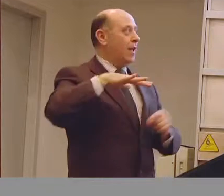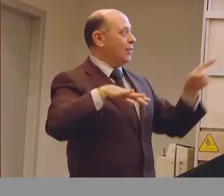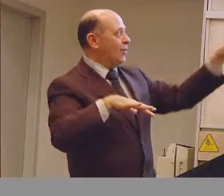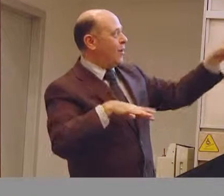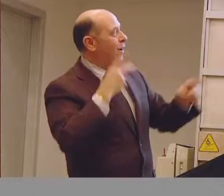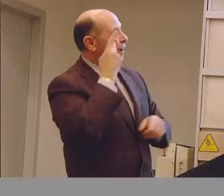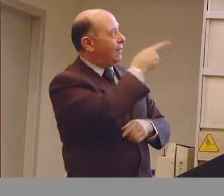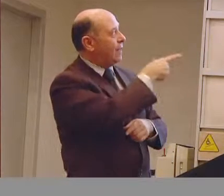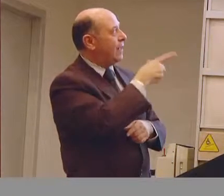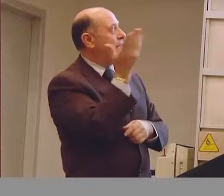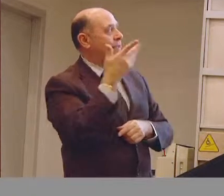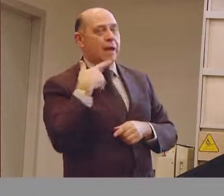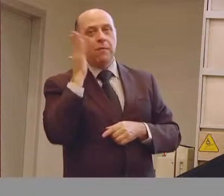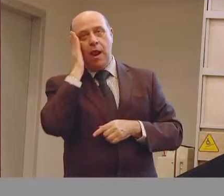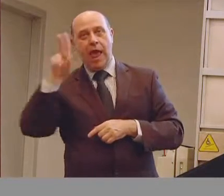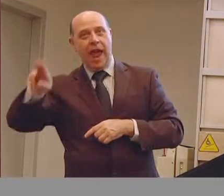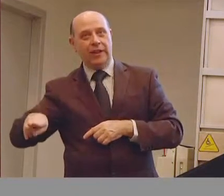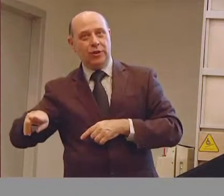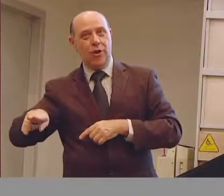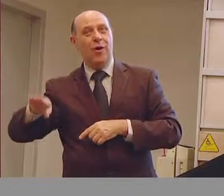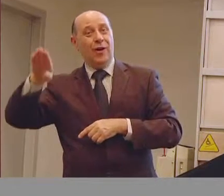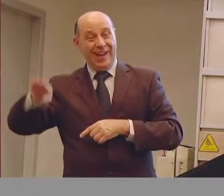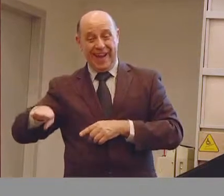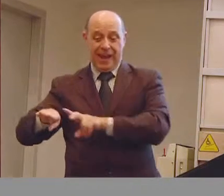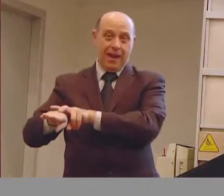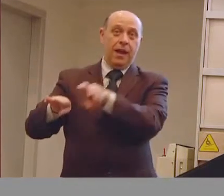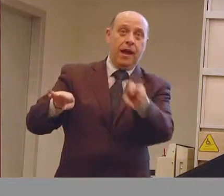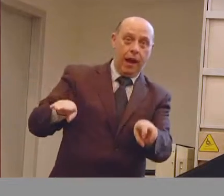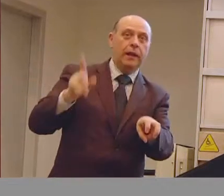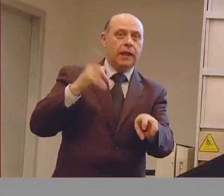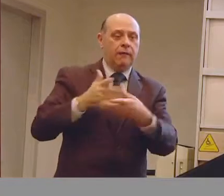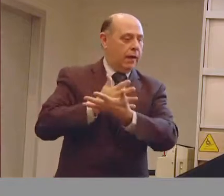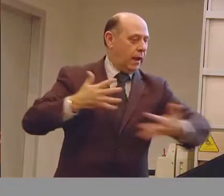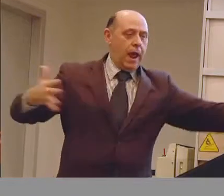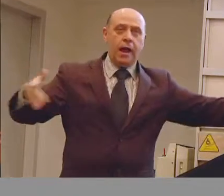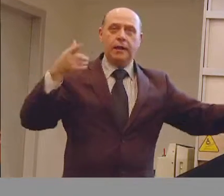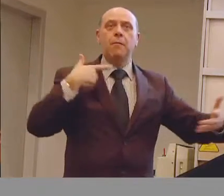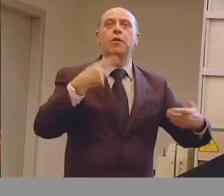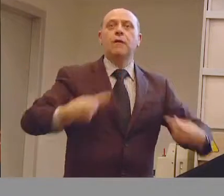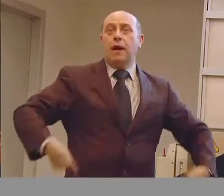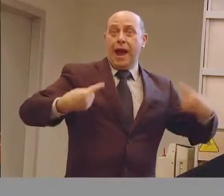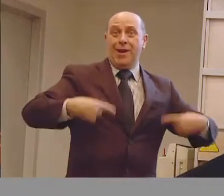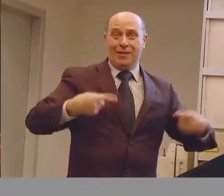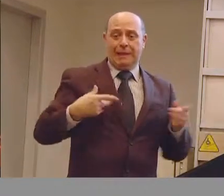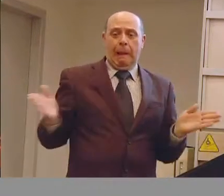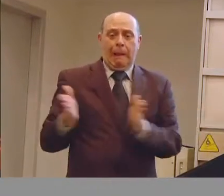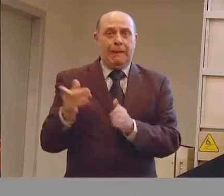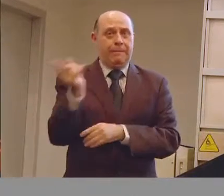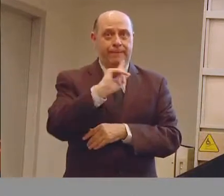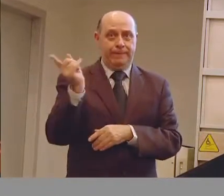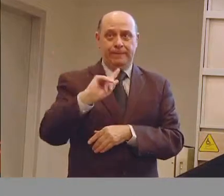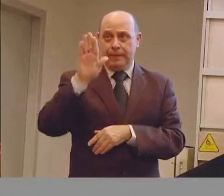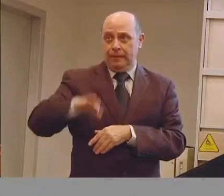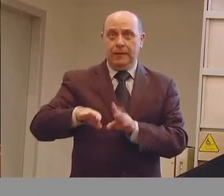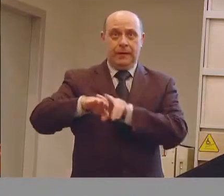spazio che c'è per il trasferimento sul letto deve essere uno spazio ampio per consentire la massima movimentazione della carrozzina. Introduciamo un altro